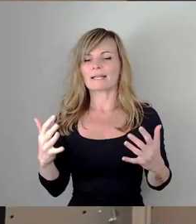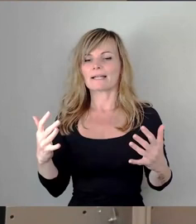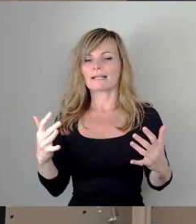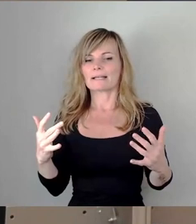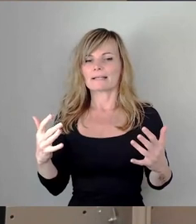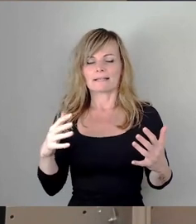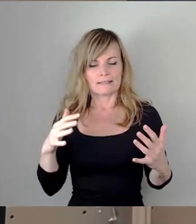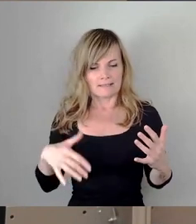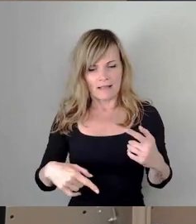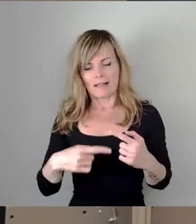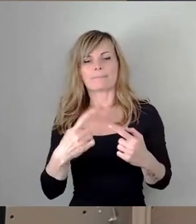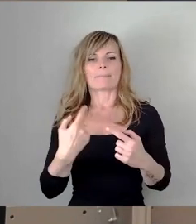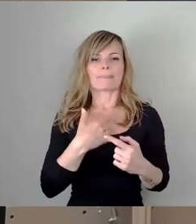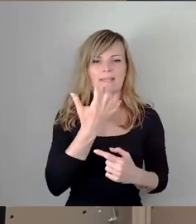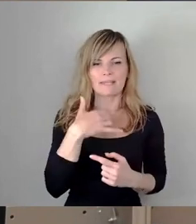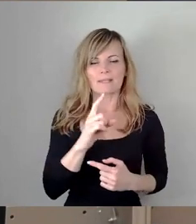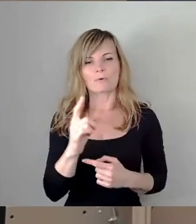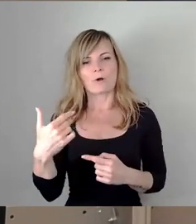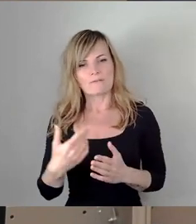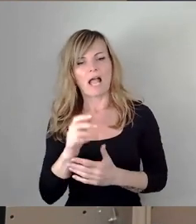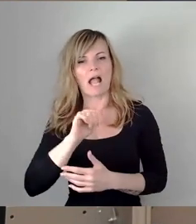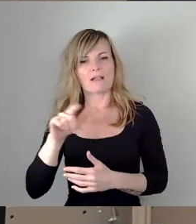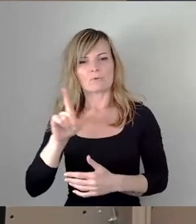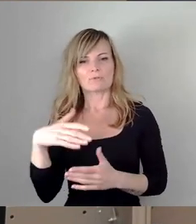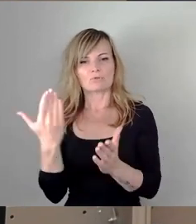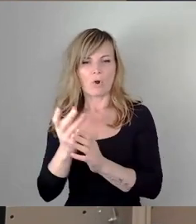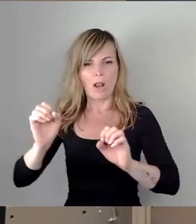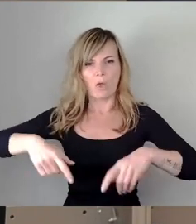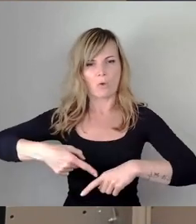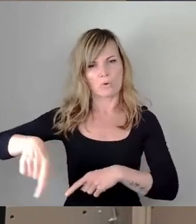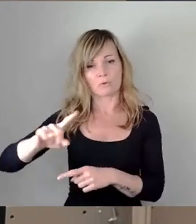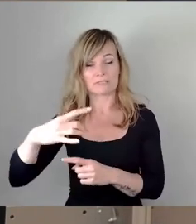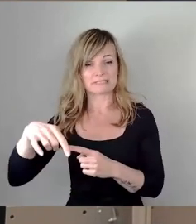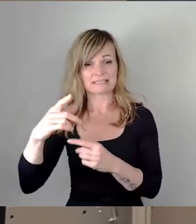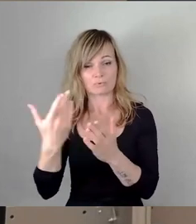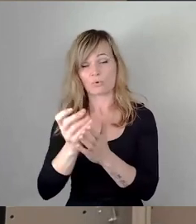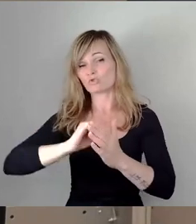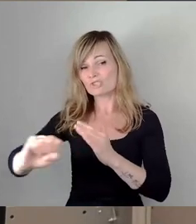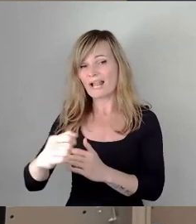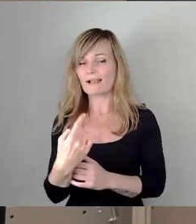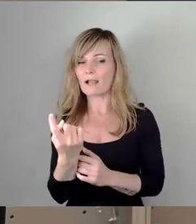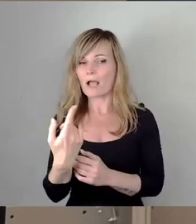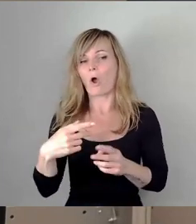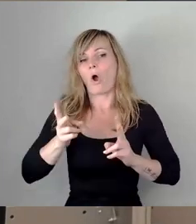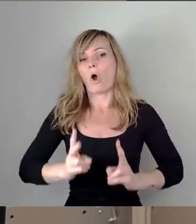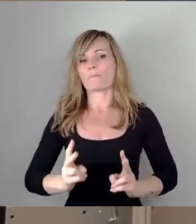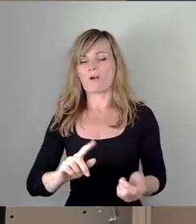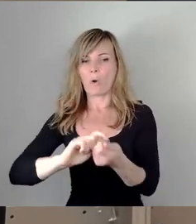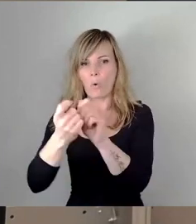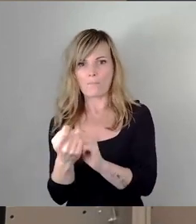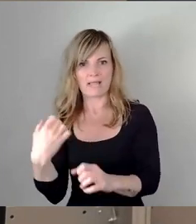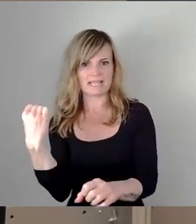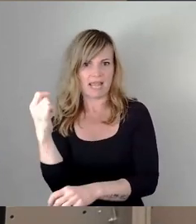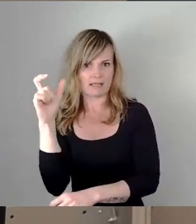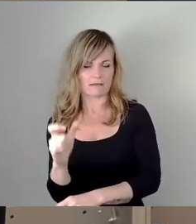Ich hoffe, Eva Jeniken hat Ralf Lüps schon von der Kette gelassen. Und ganz schnell wird aus einem Opfer ein Täter. Was